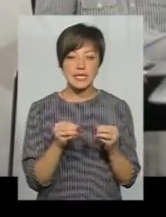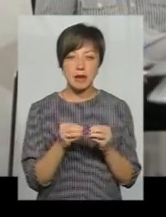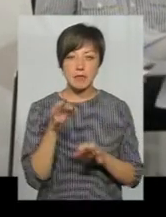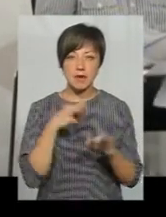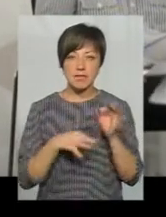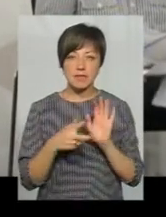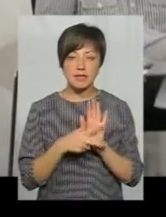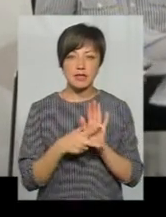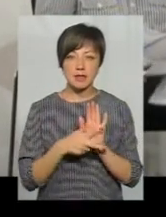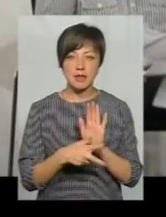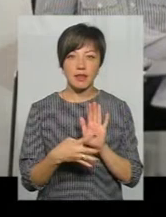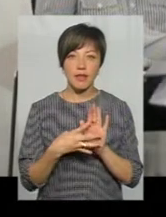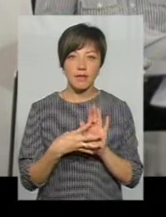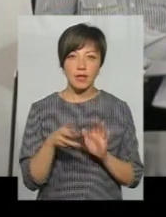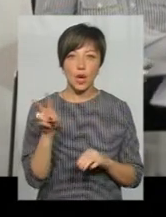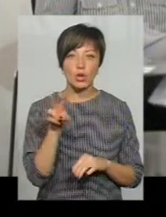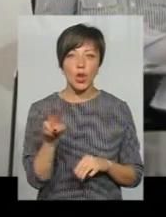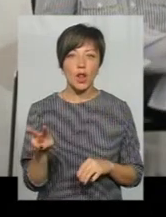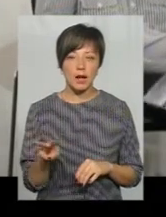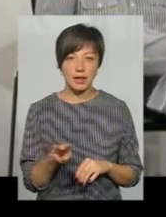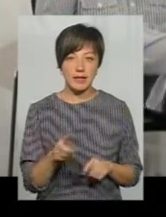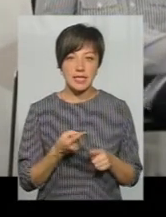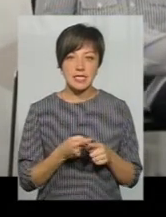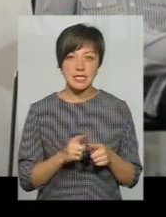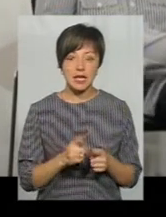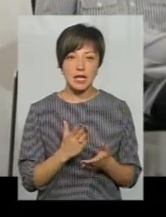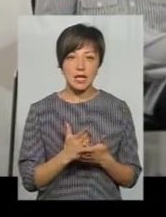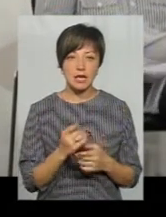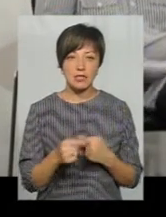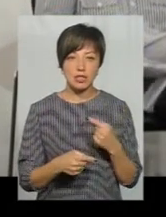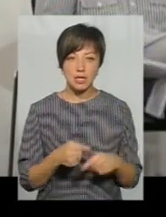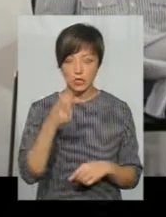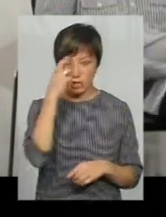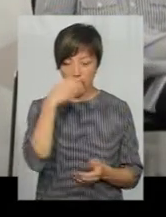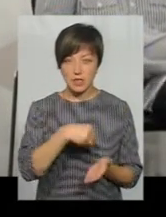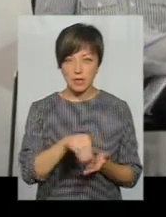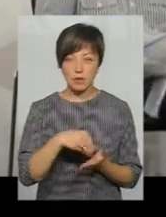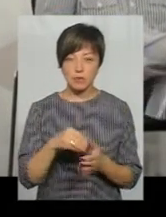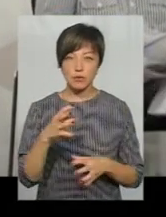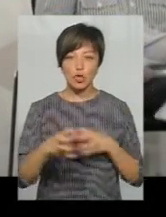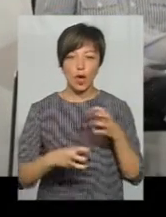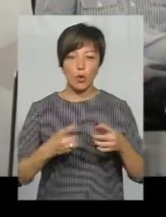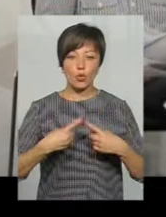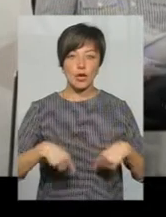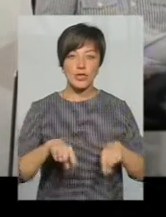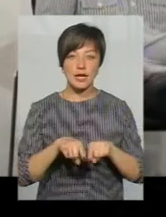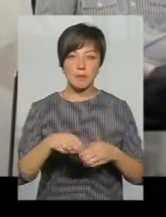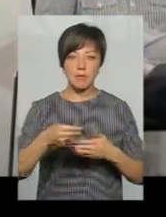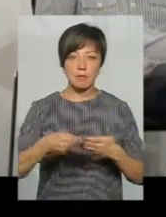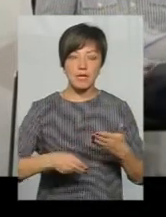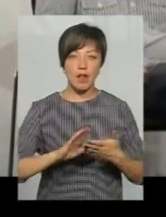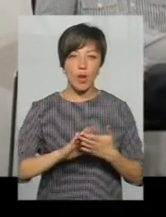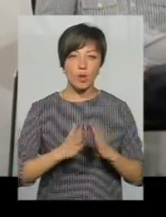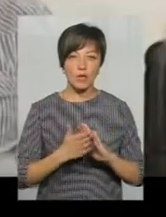за 89 доларів. Це є через державні закупівлі, з міжнародними організаціями підписали